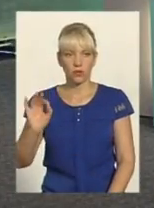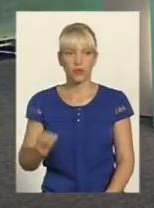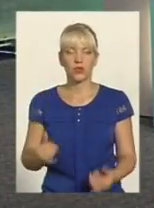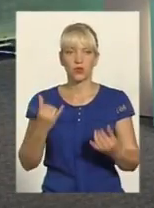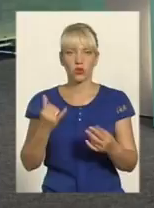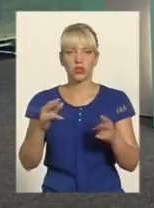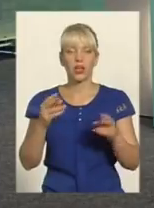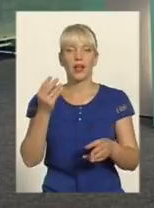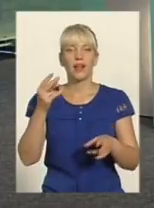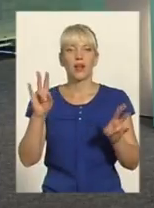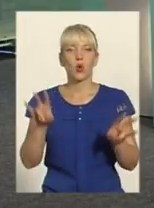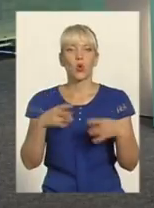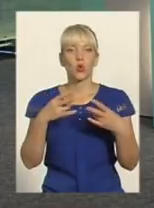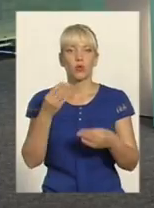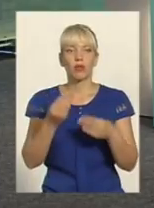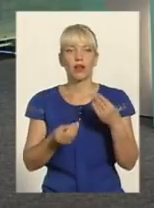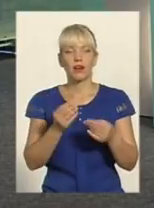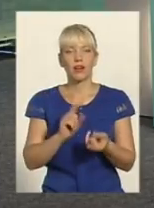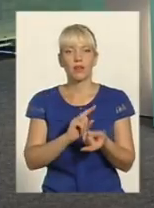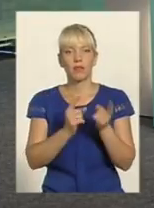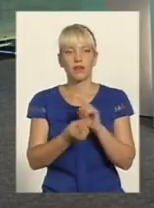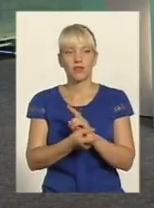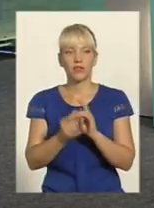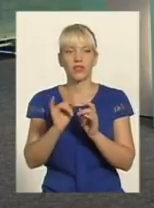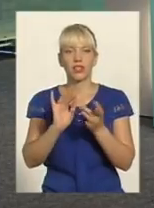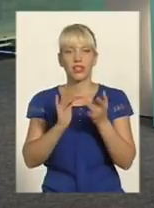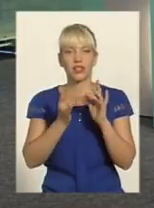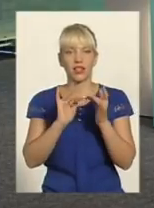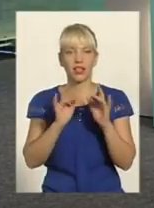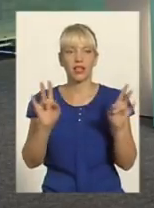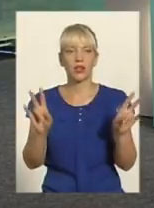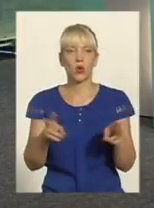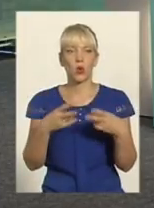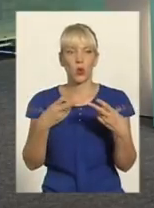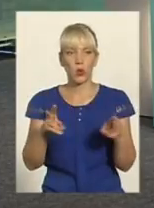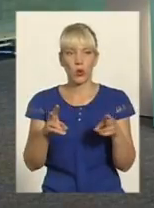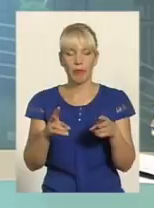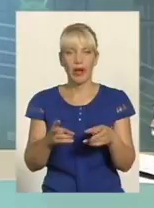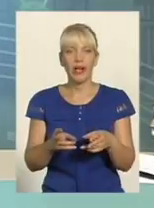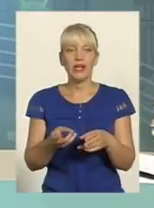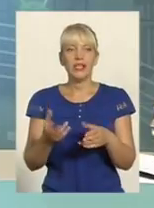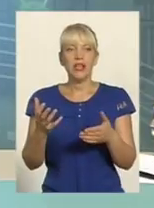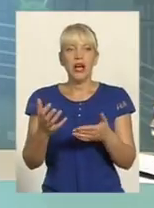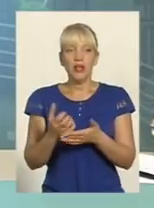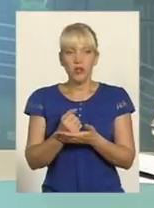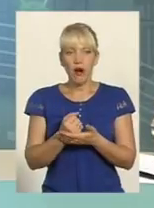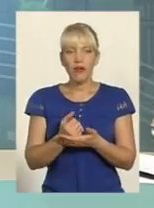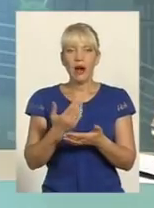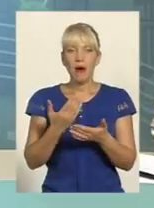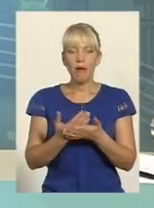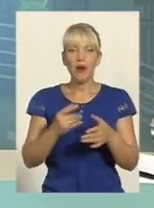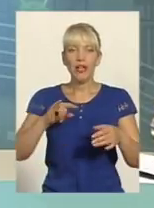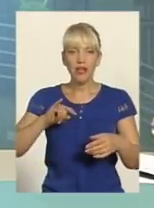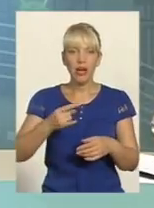перетворилися в інтернет-клуби Знайшовши, мабуть, дірку десь в